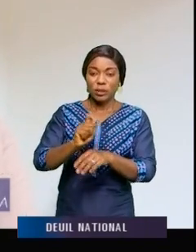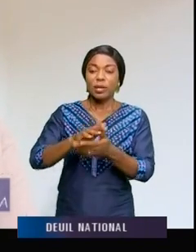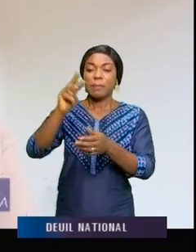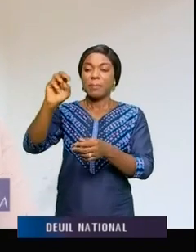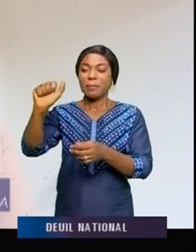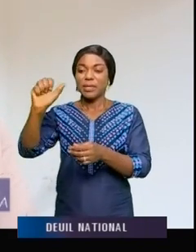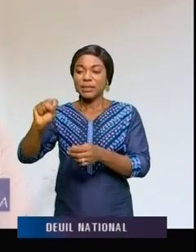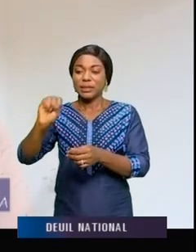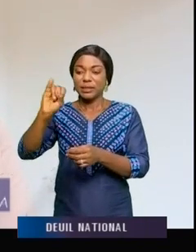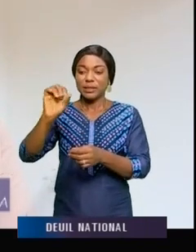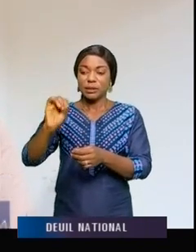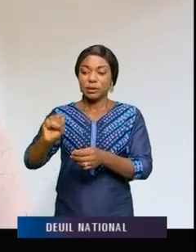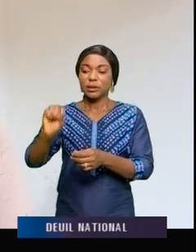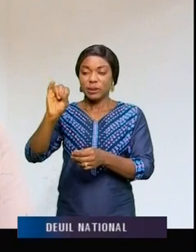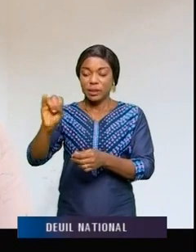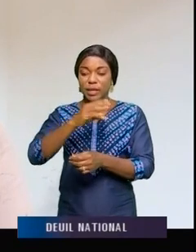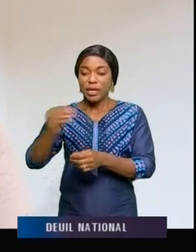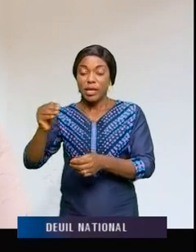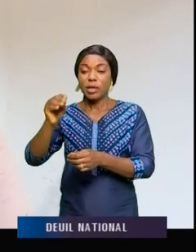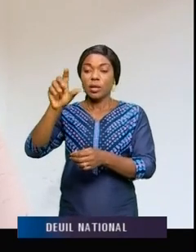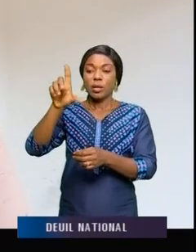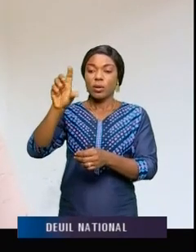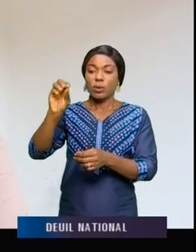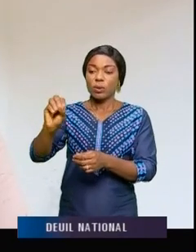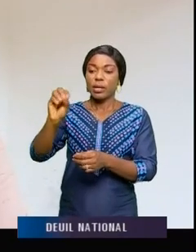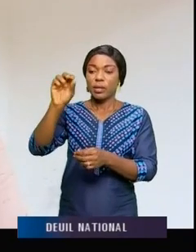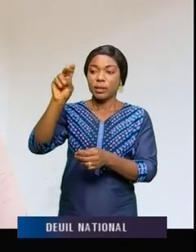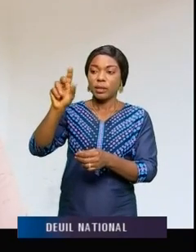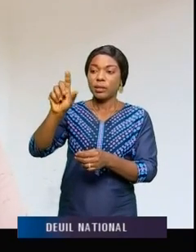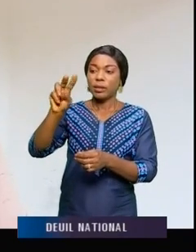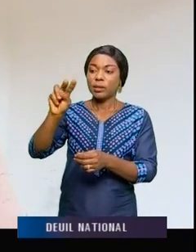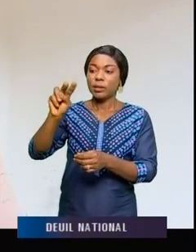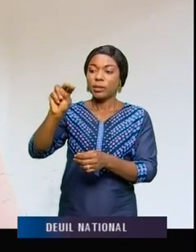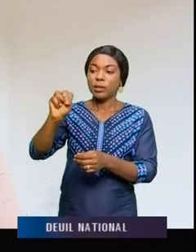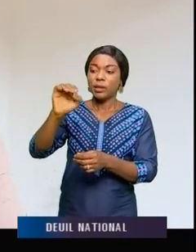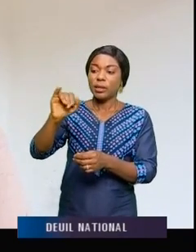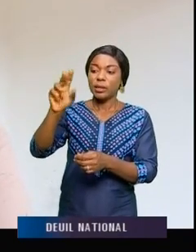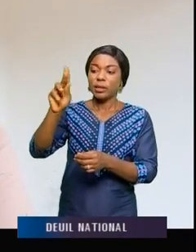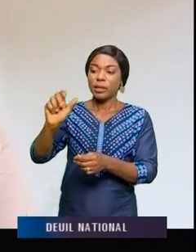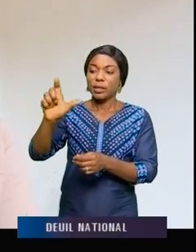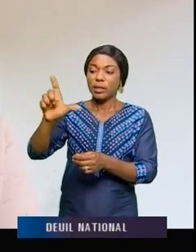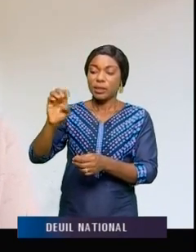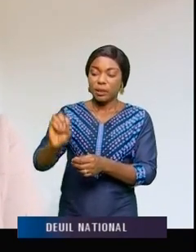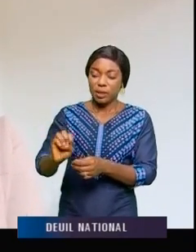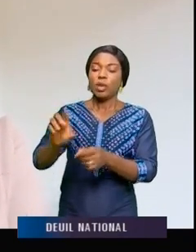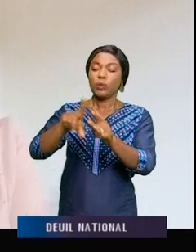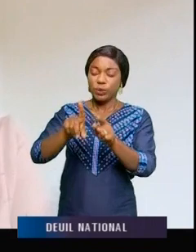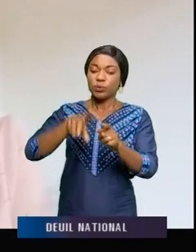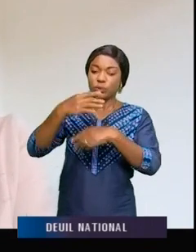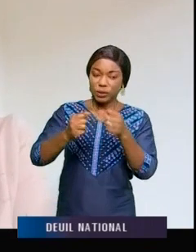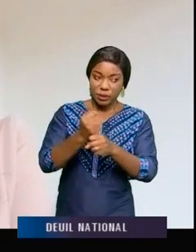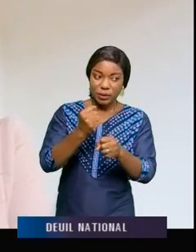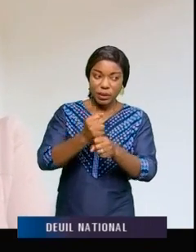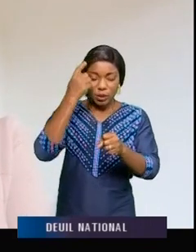et le territoire de Walikale. Et également, le projet va au Sud-Kivu pour les territoires de Mwenga, donc au Men of Africa, et dans la